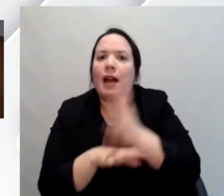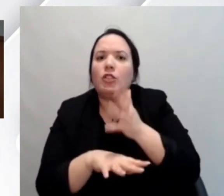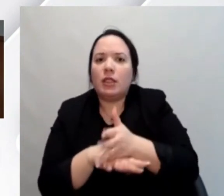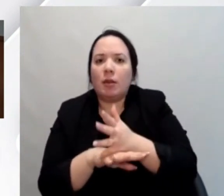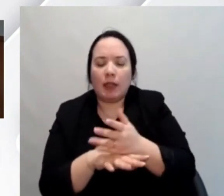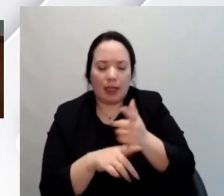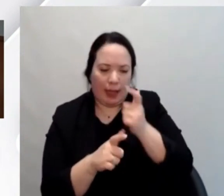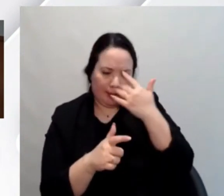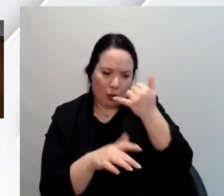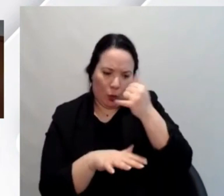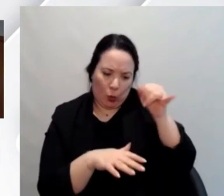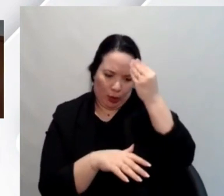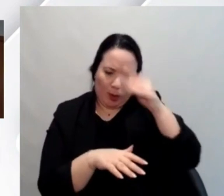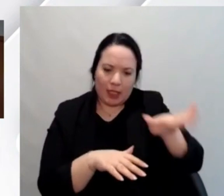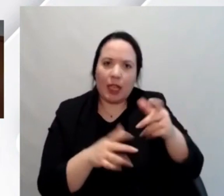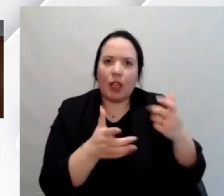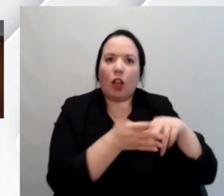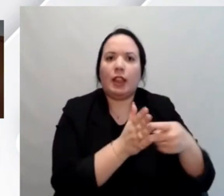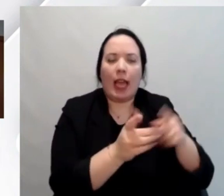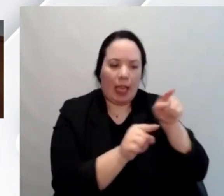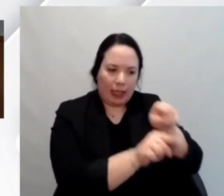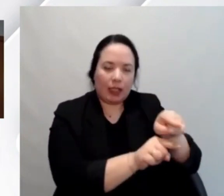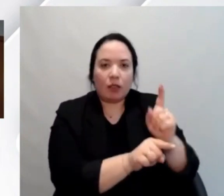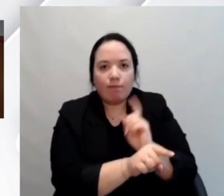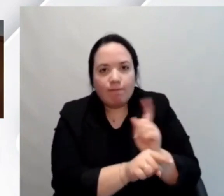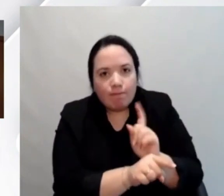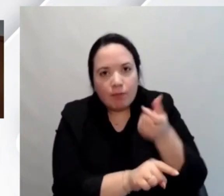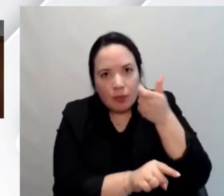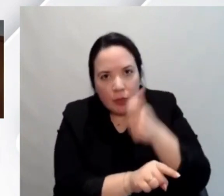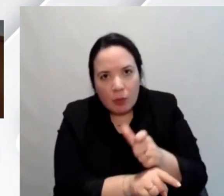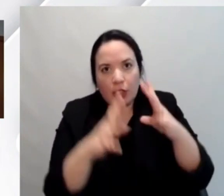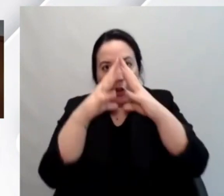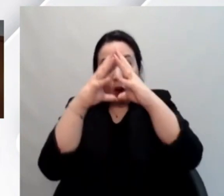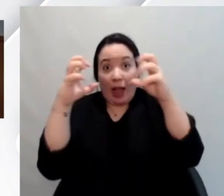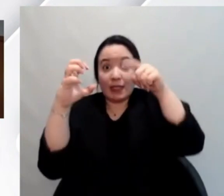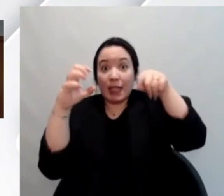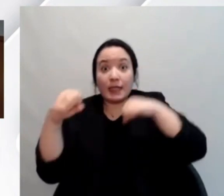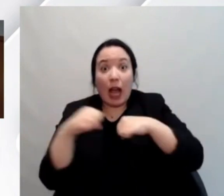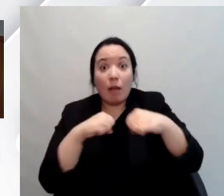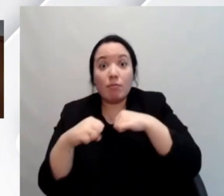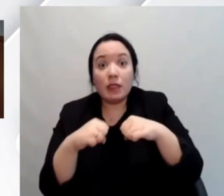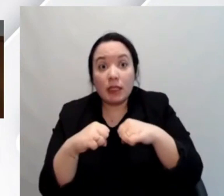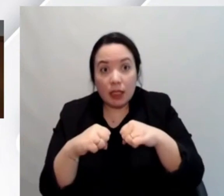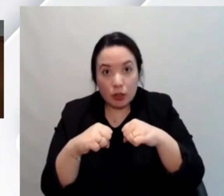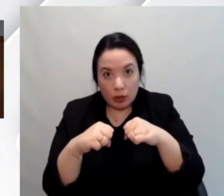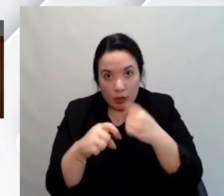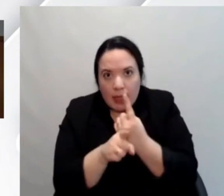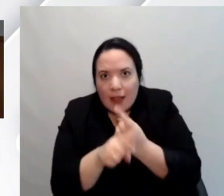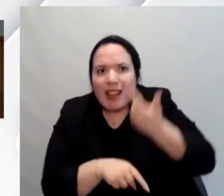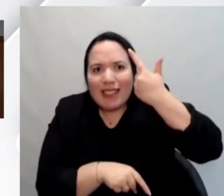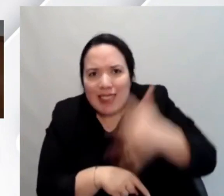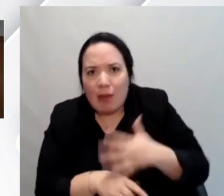tecnico al professionista perché se chi ha il potere decisionale dentro le aziende o l'amministrazione non percepisce la necessità dell